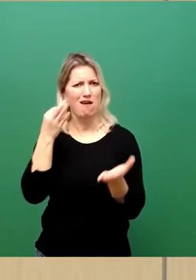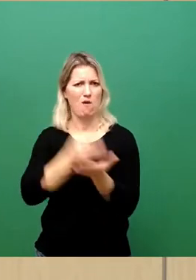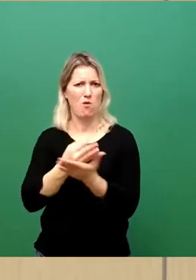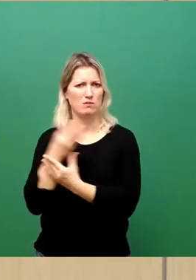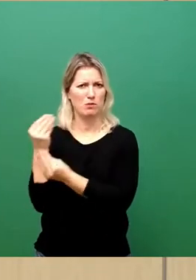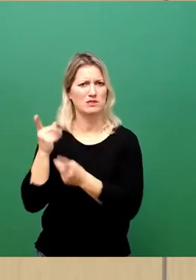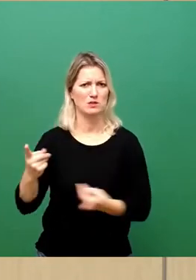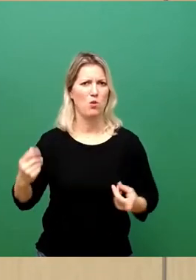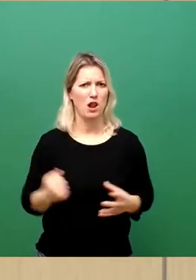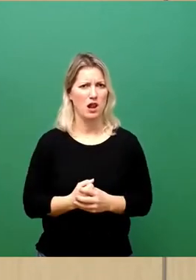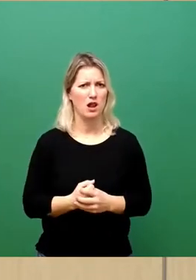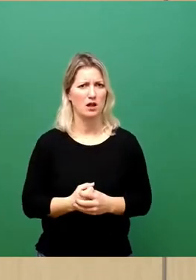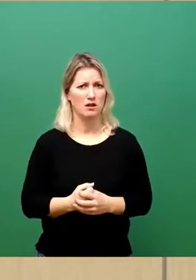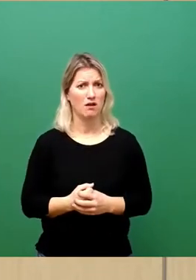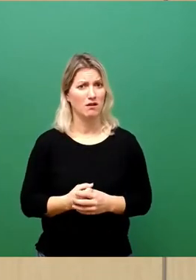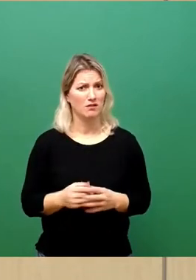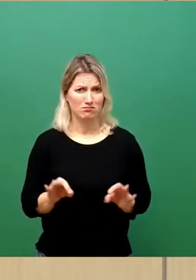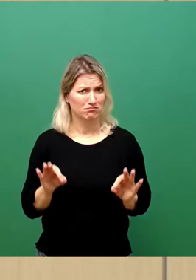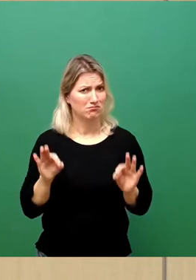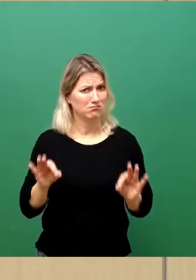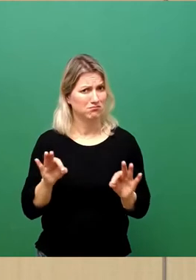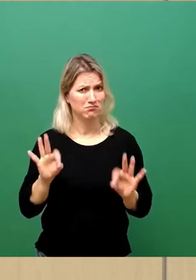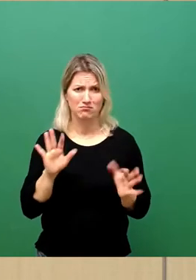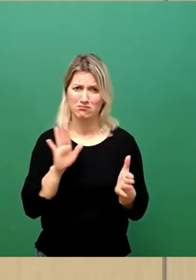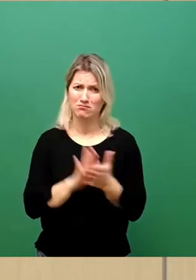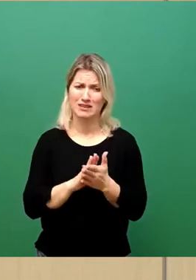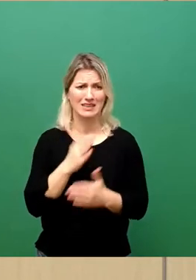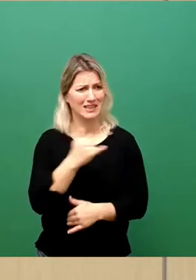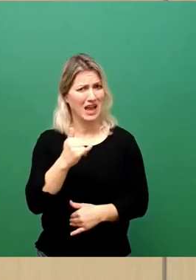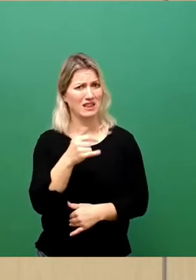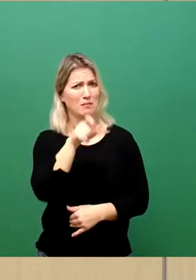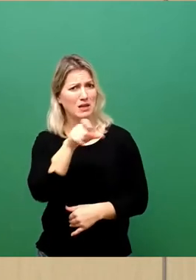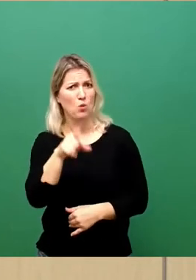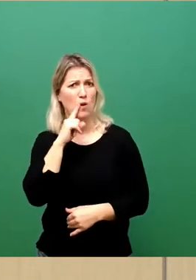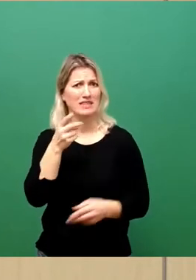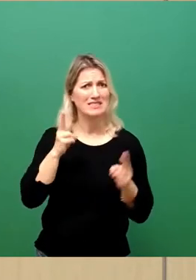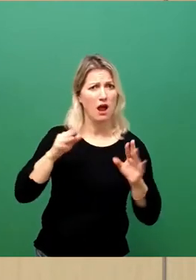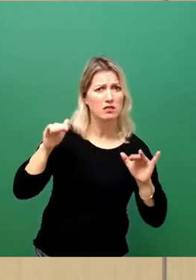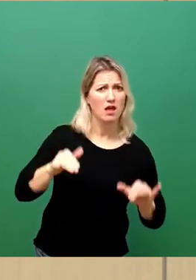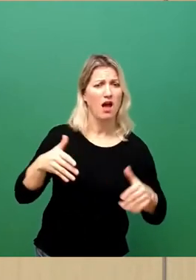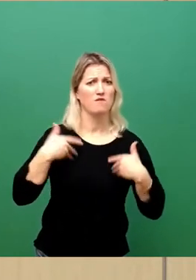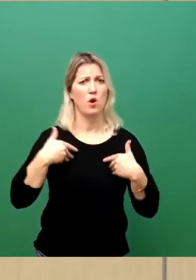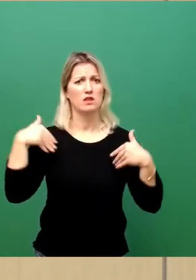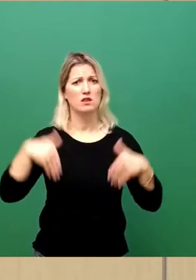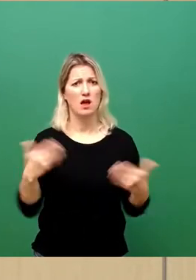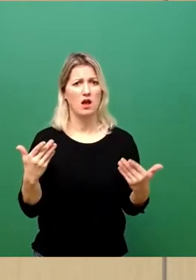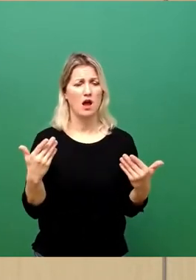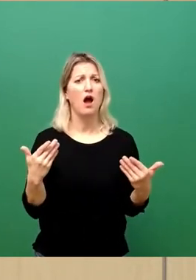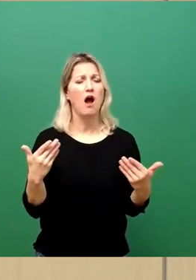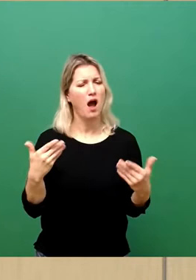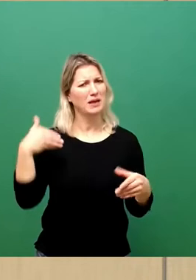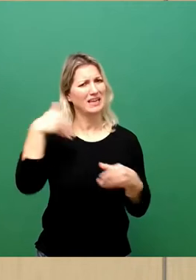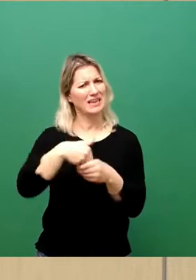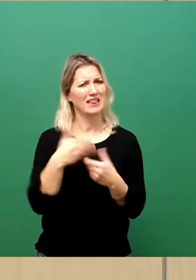extrem toll. Wir freuen uns darüber. Wir freuen uns über jede Person, jetzt in Sicherheit ist. Nur eine bittere Note schwingt dabei mit, denn